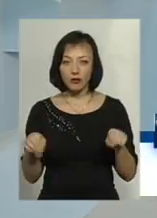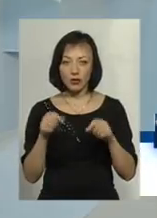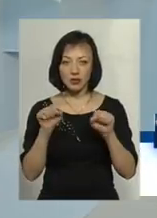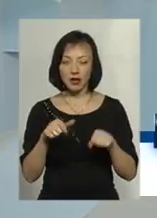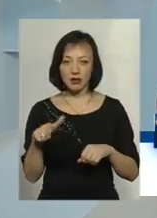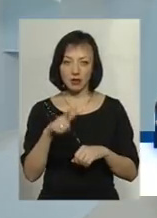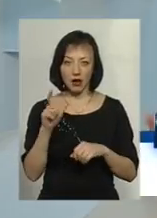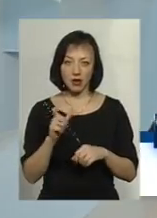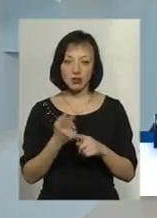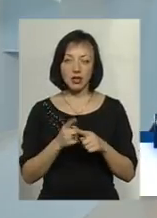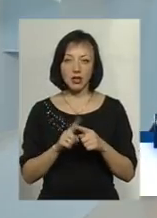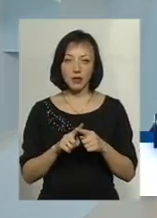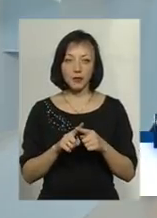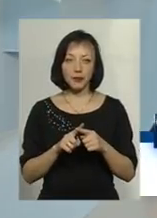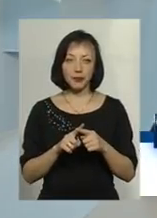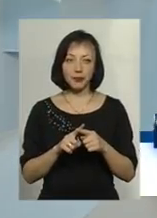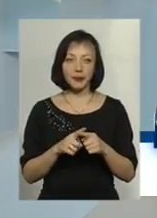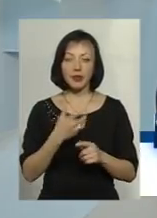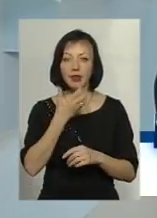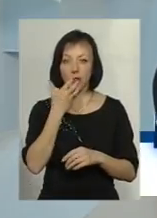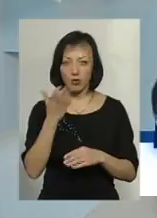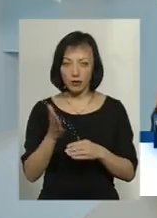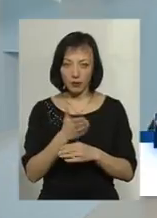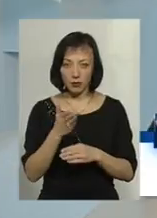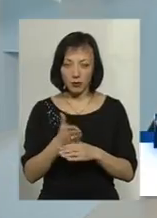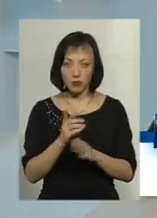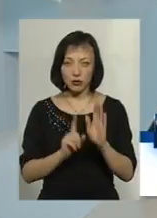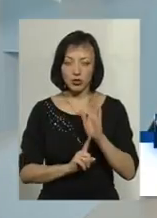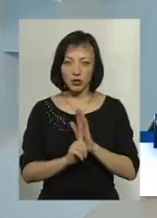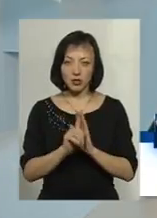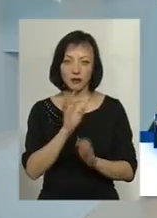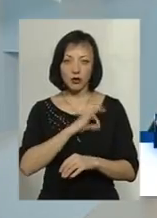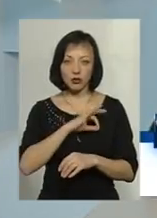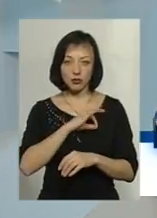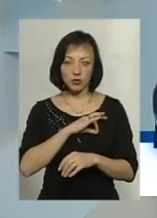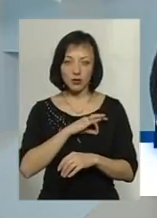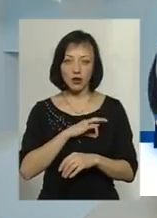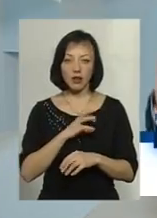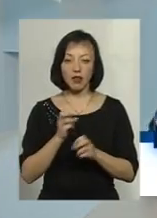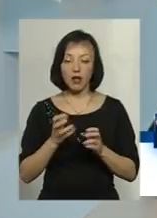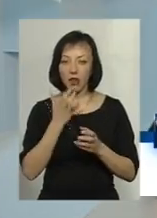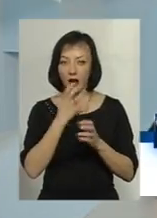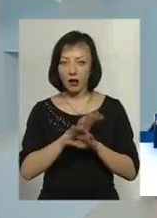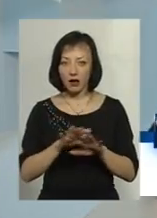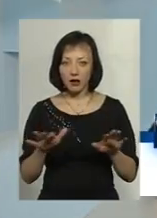газу. Адже теплота в ньому починає використовуватися на нагрів